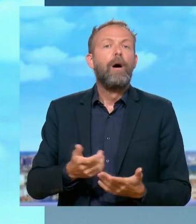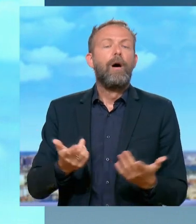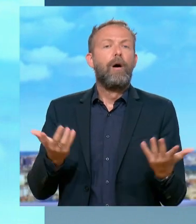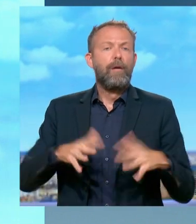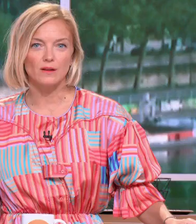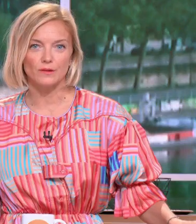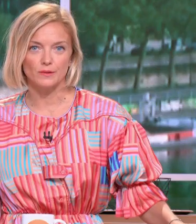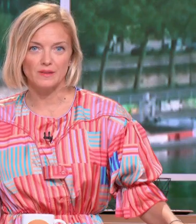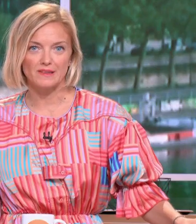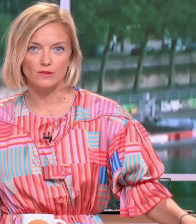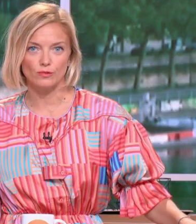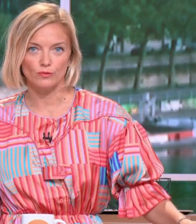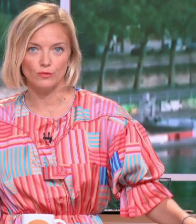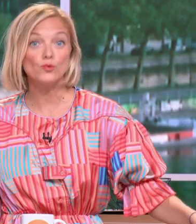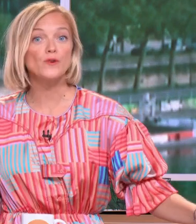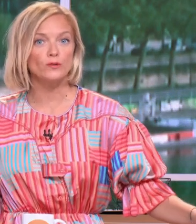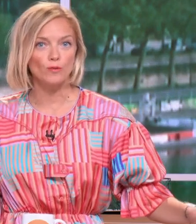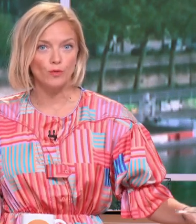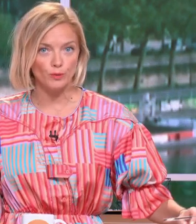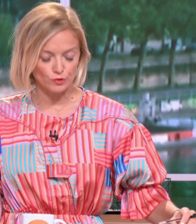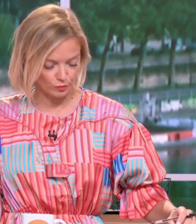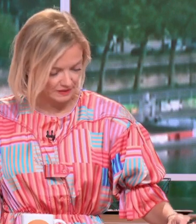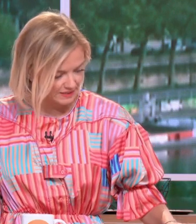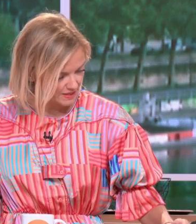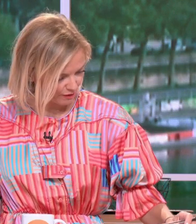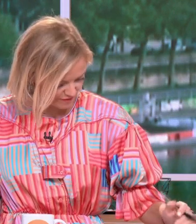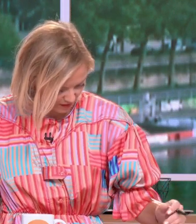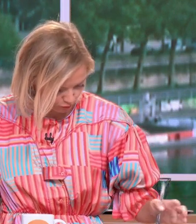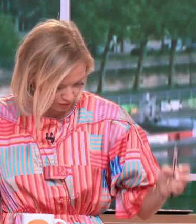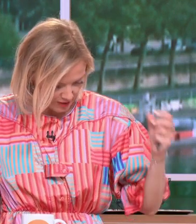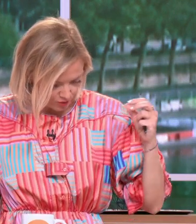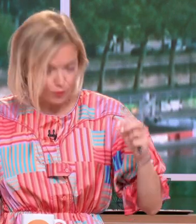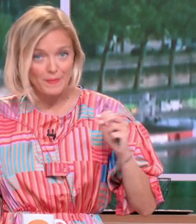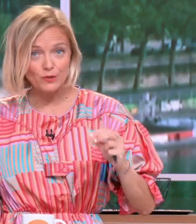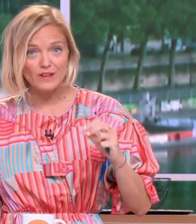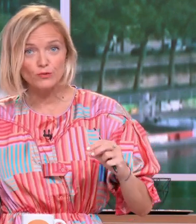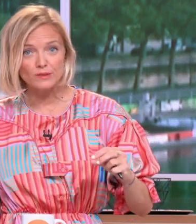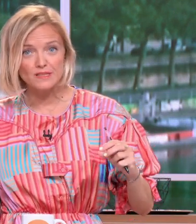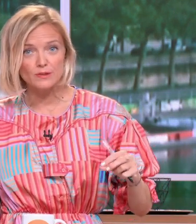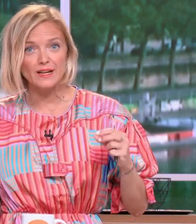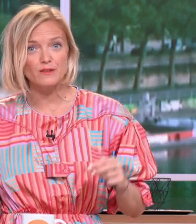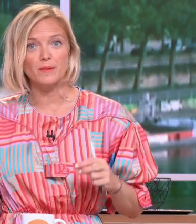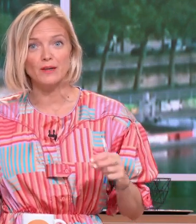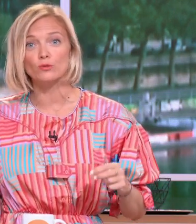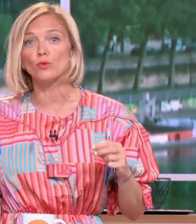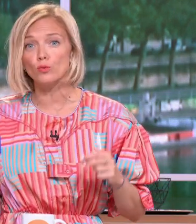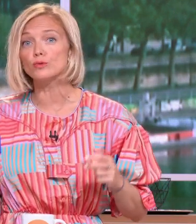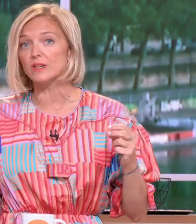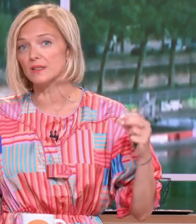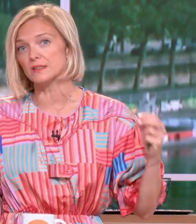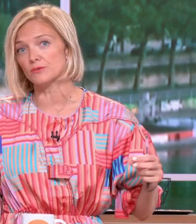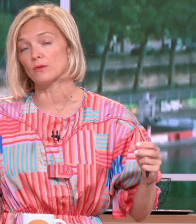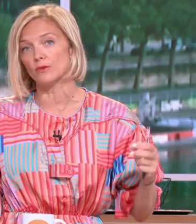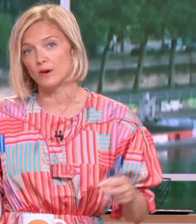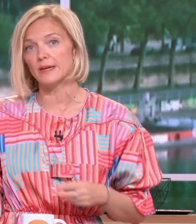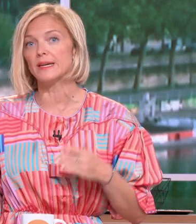rappelle cet appel de Sébastien Chenu au gouvernement pour soutenir Veldune. On que Veldune,'est le dernier fabricant de roues